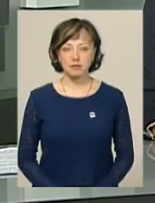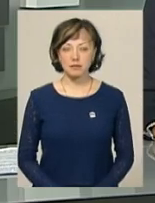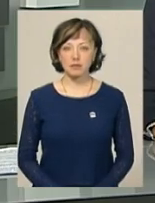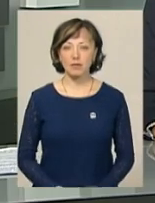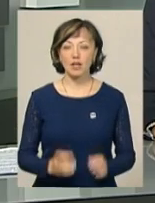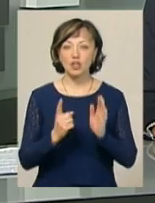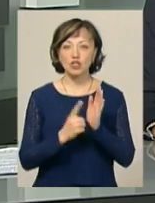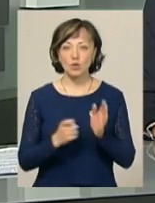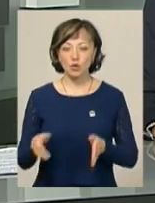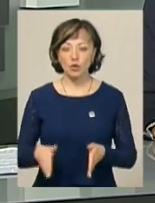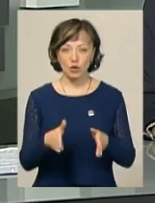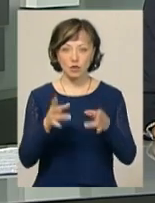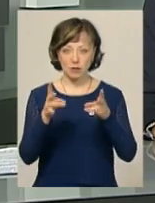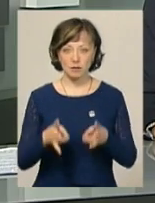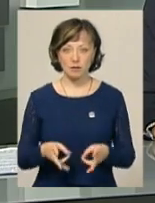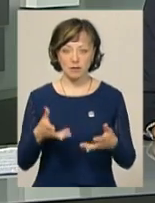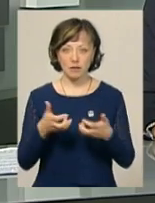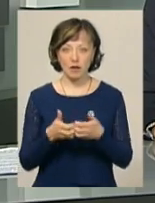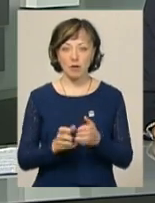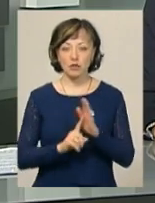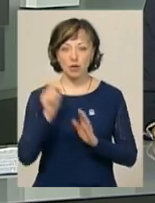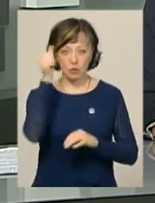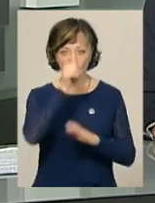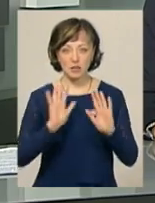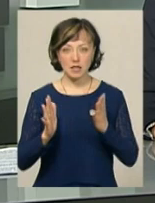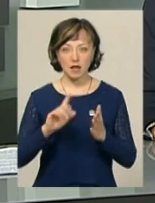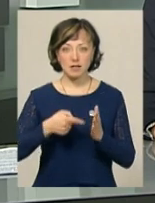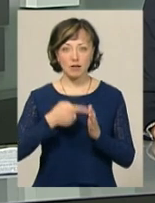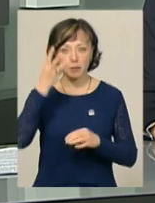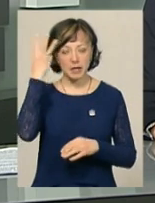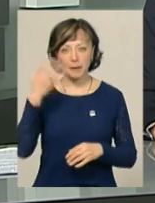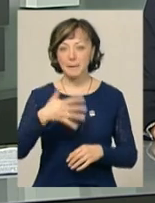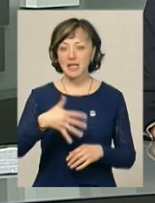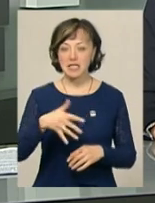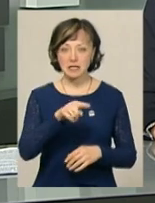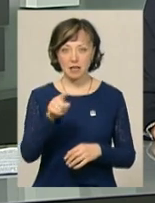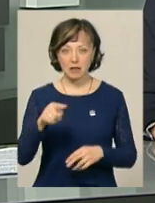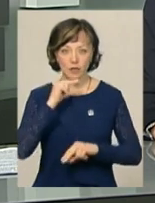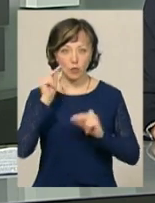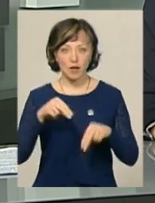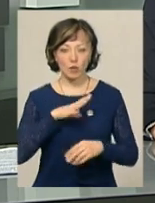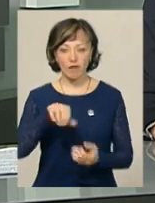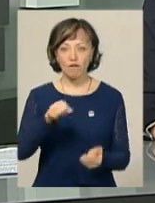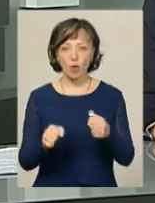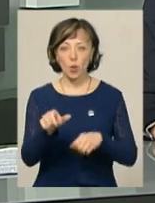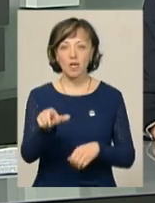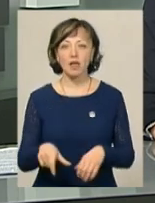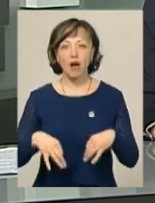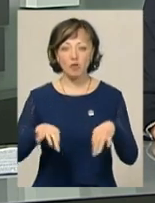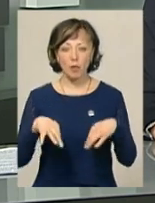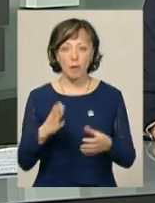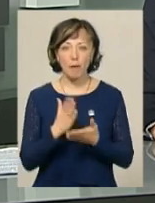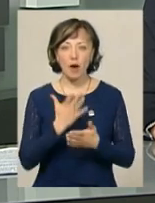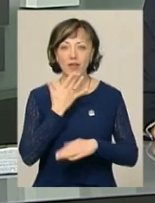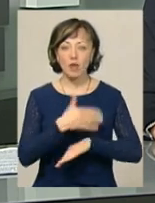600 дорожньо-транспортних пригод від початку року сталися у Хмельницькому. У 50 з них винуватцями були водії автомобілів, що